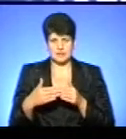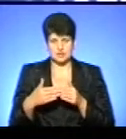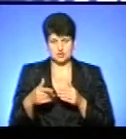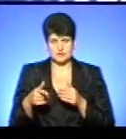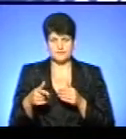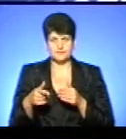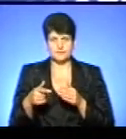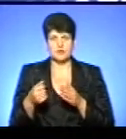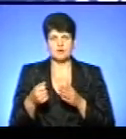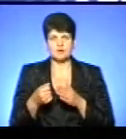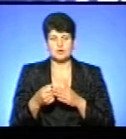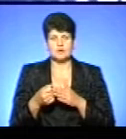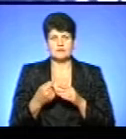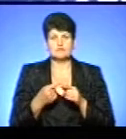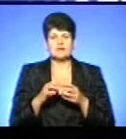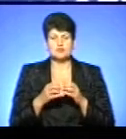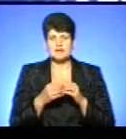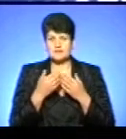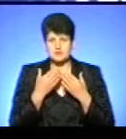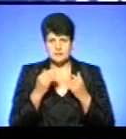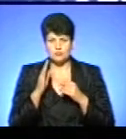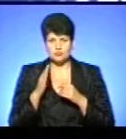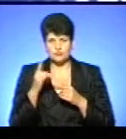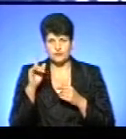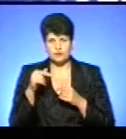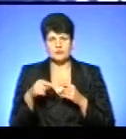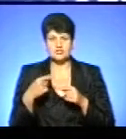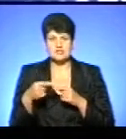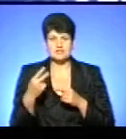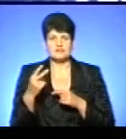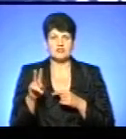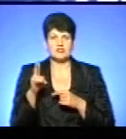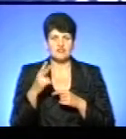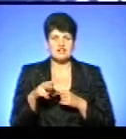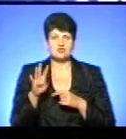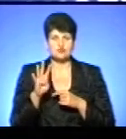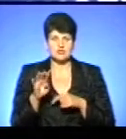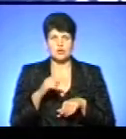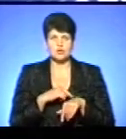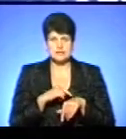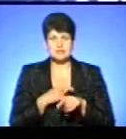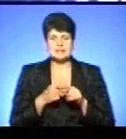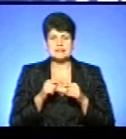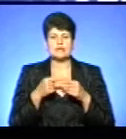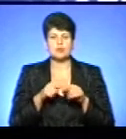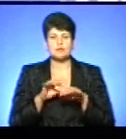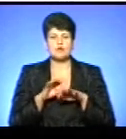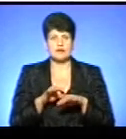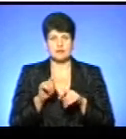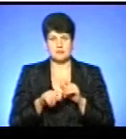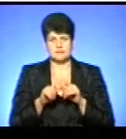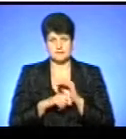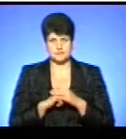цього. Результатів немає, будуть відомі. Через 24 години така технологія проведення досліджень.